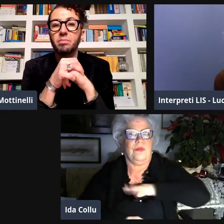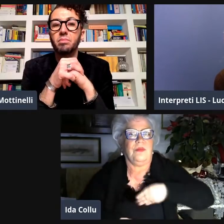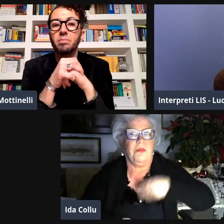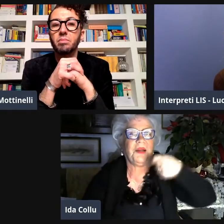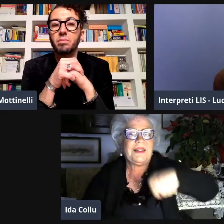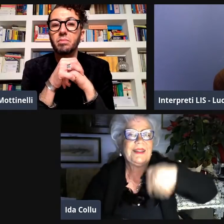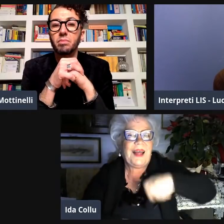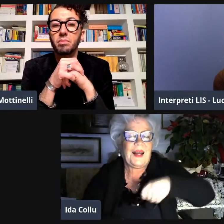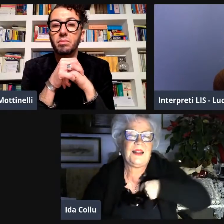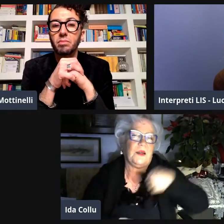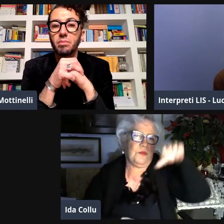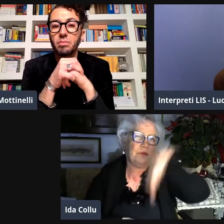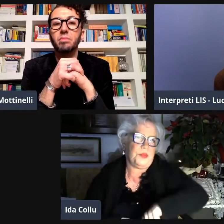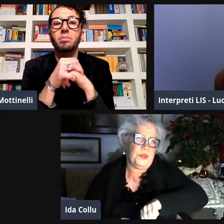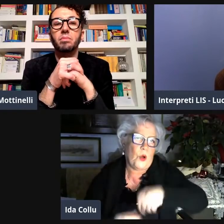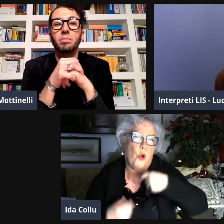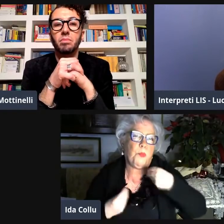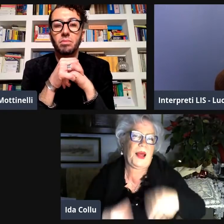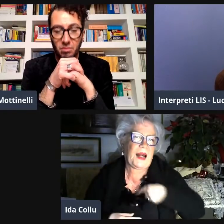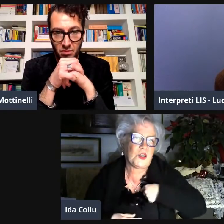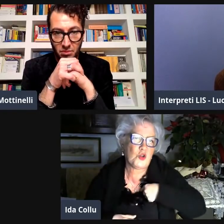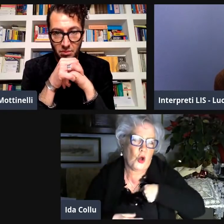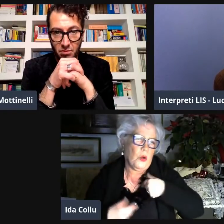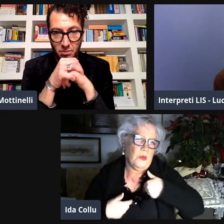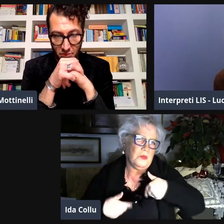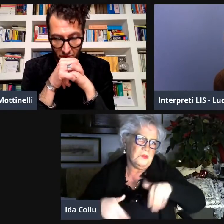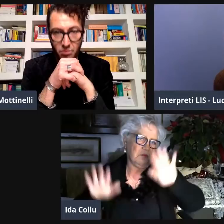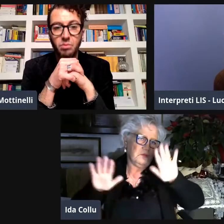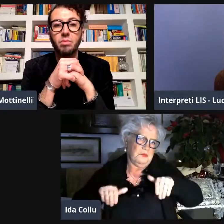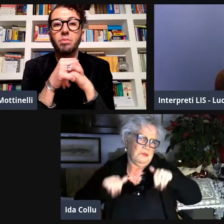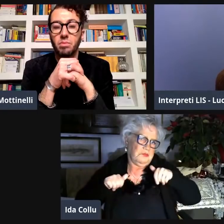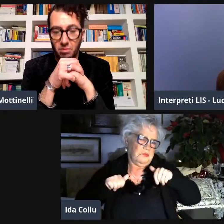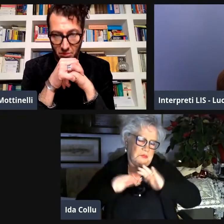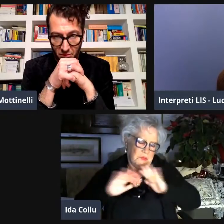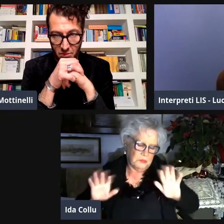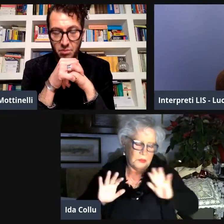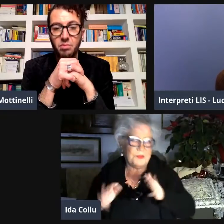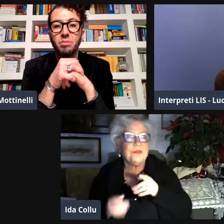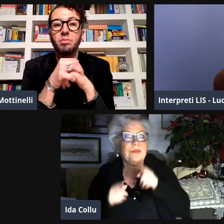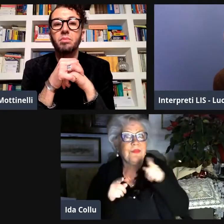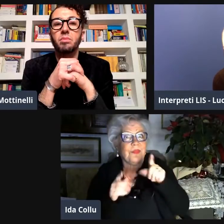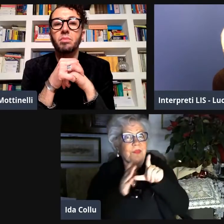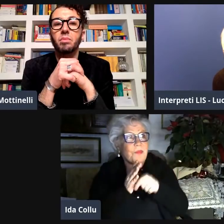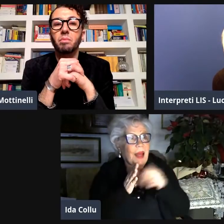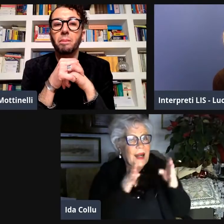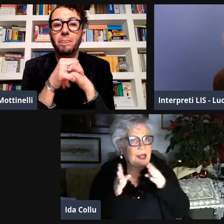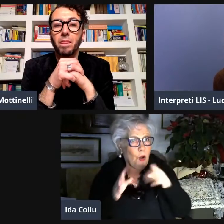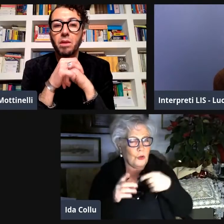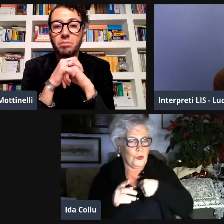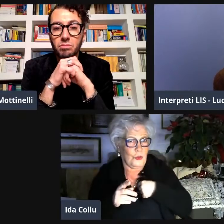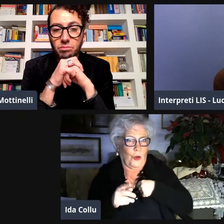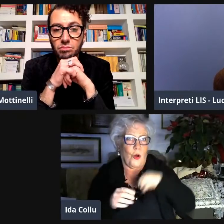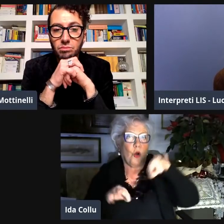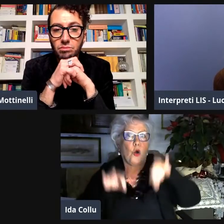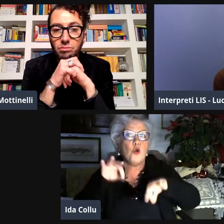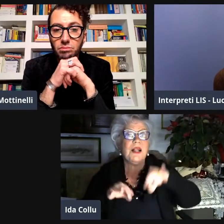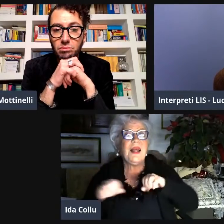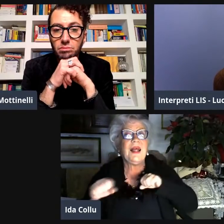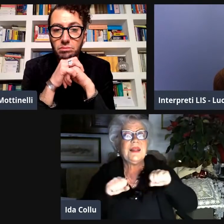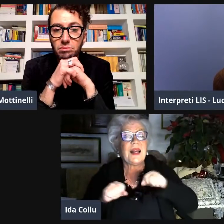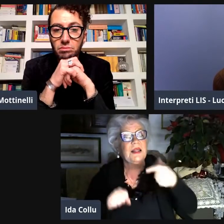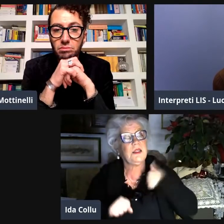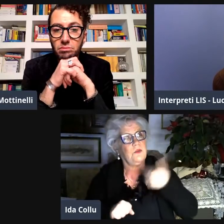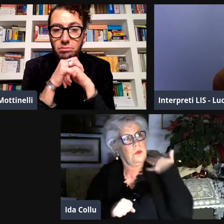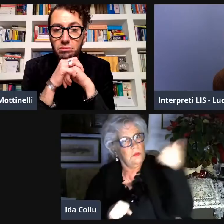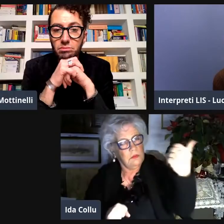perché poi dopo il secondo mandato io mi ero candidata come presidentessa avevo perso e